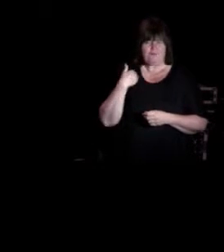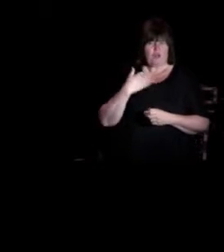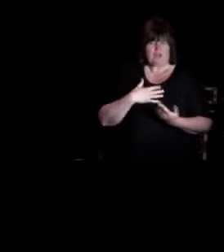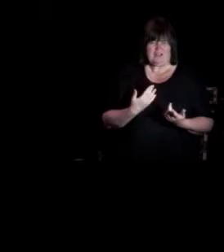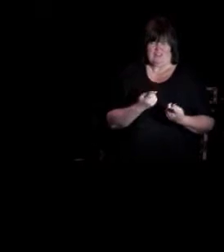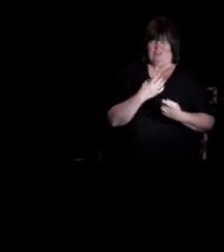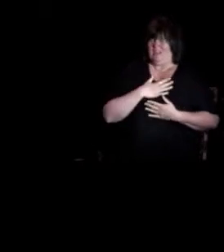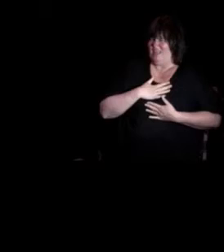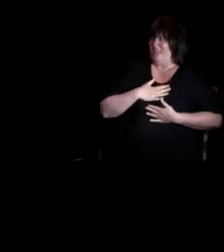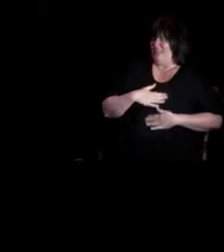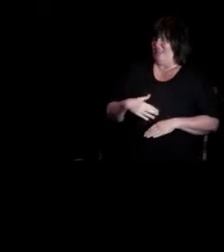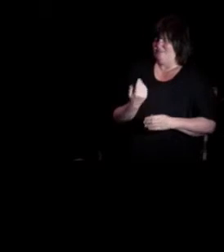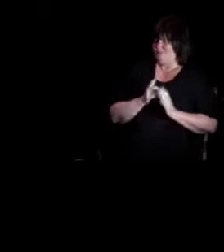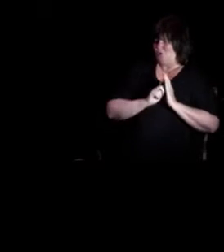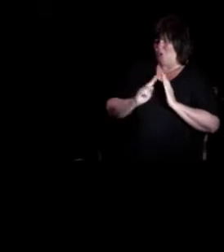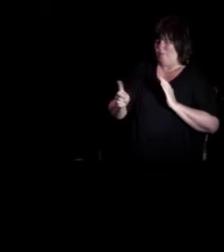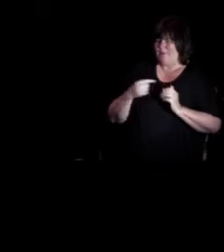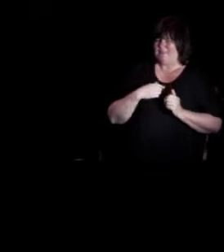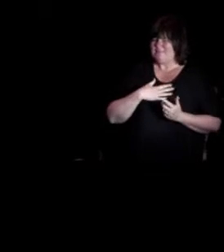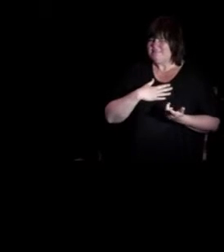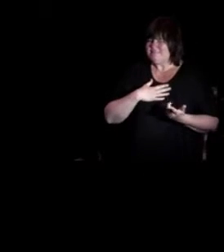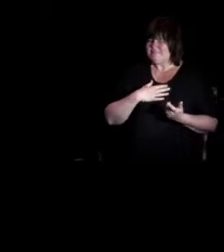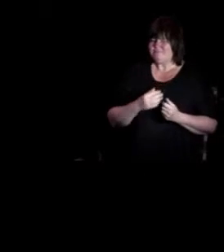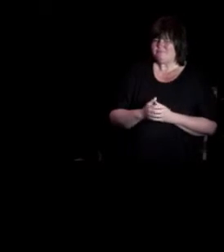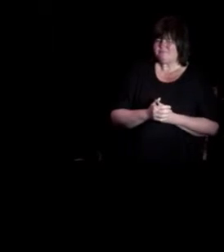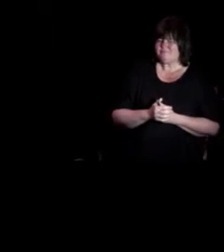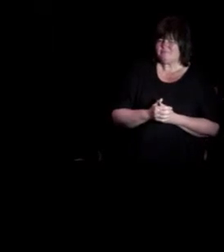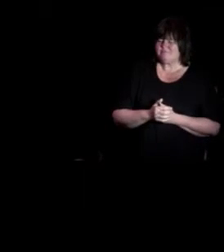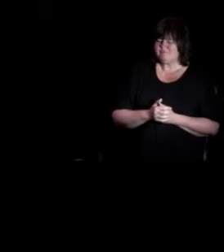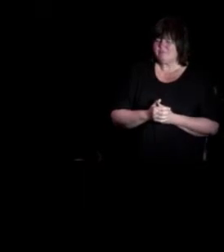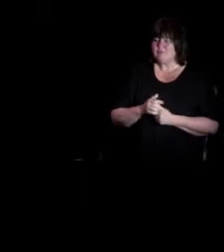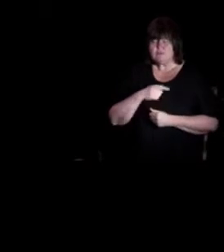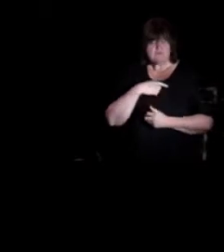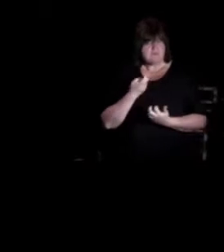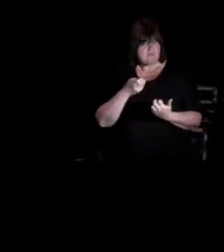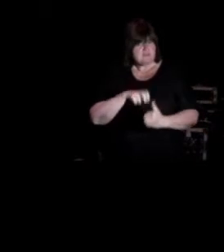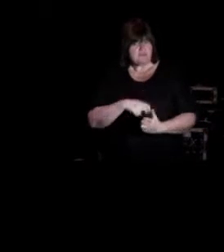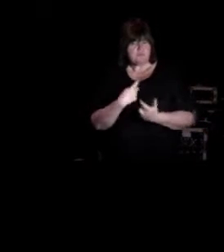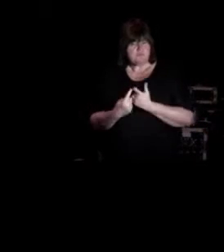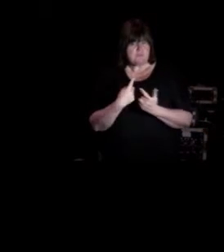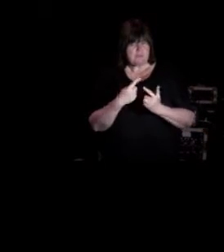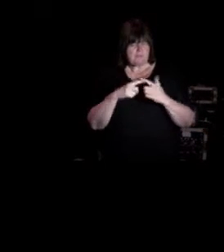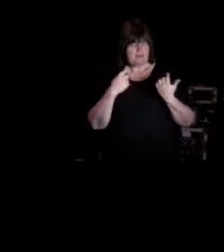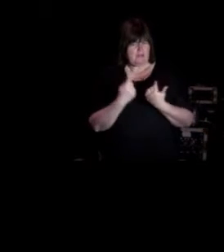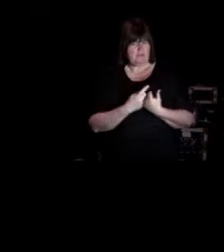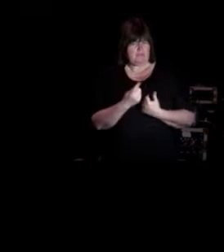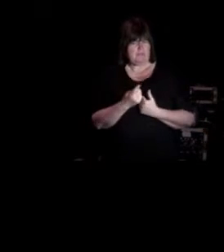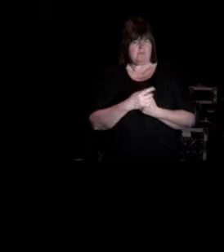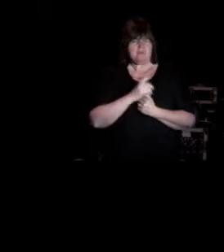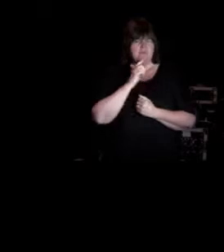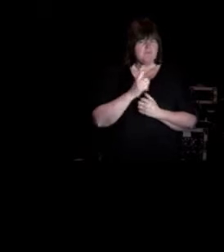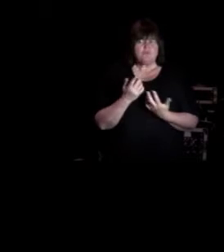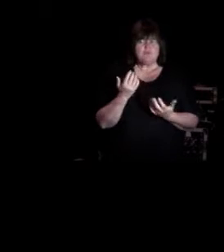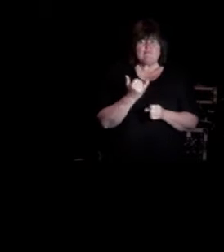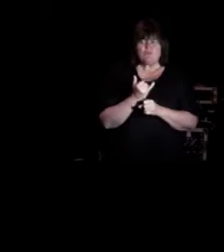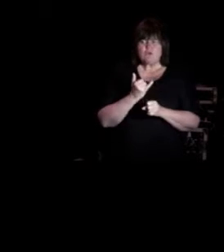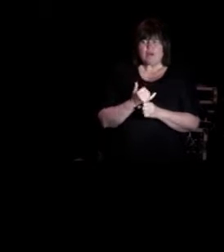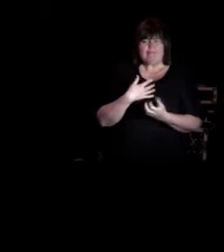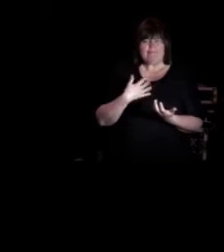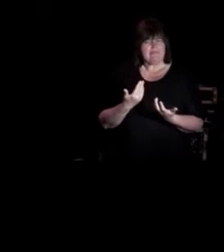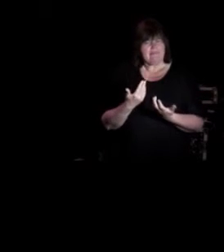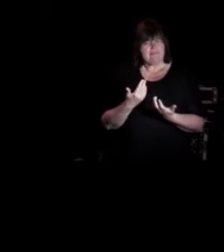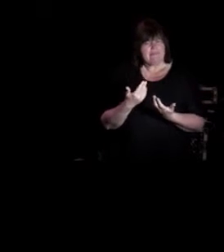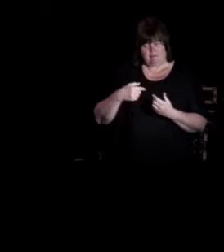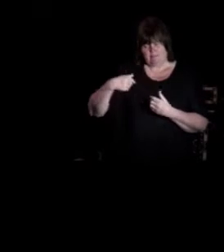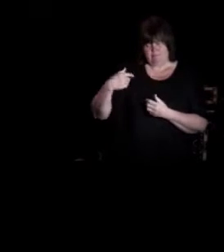kom inn der. Så vi satte oss på et samtalerom, og så spurte jeg hvordan det her halve året med behandling